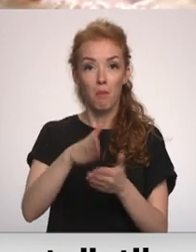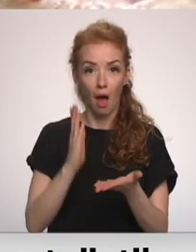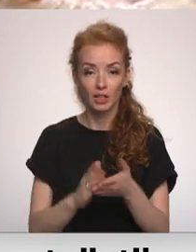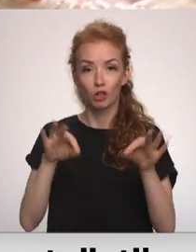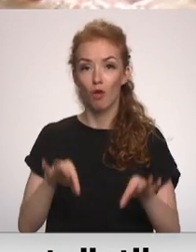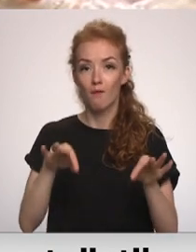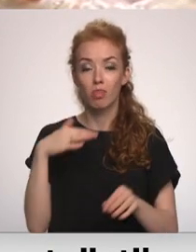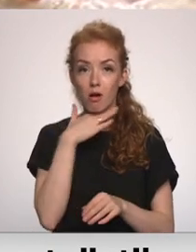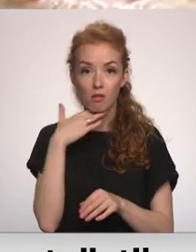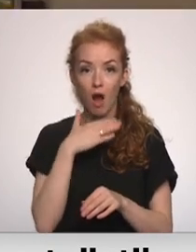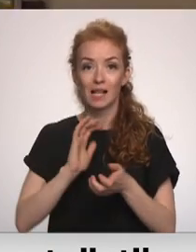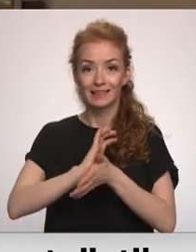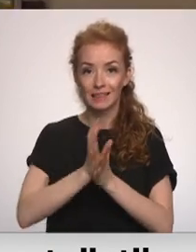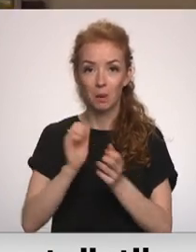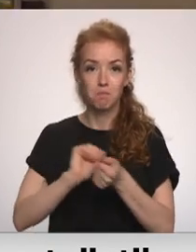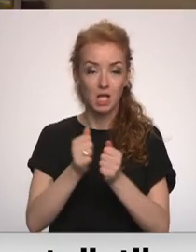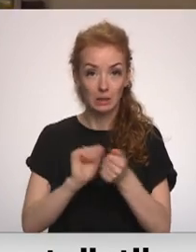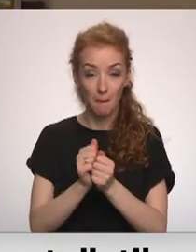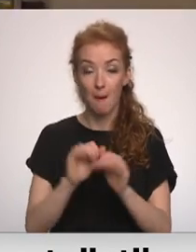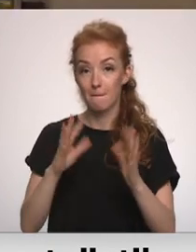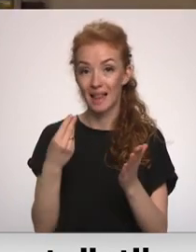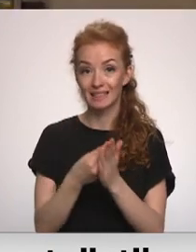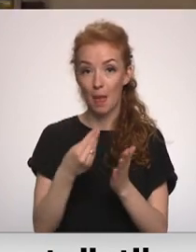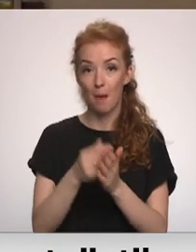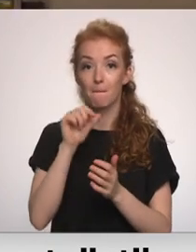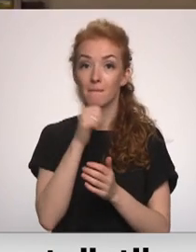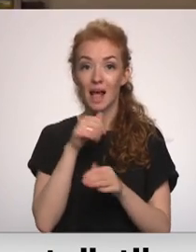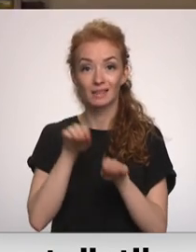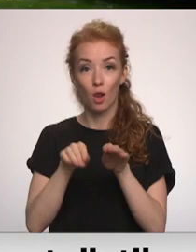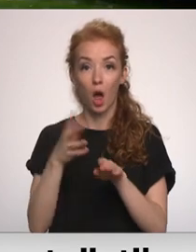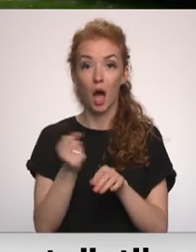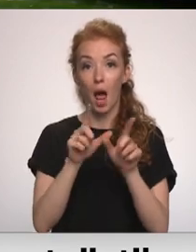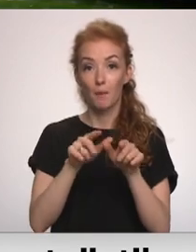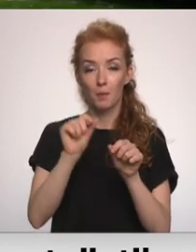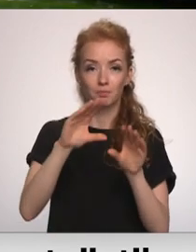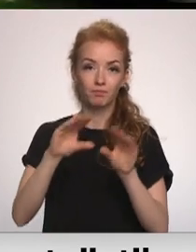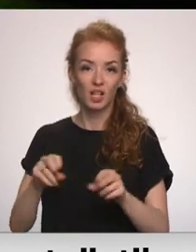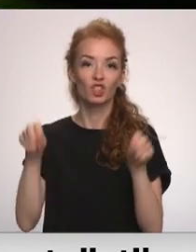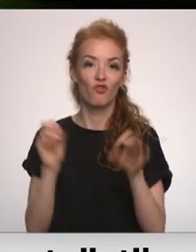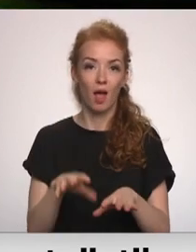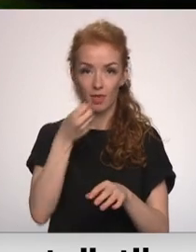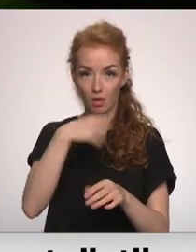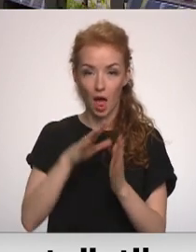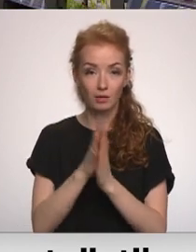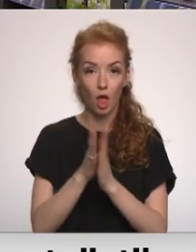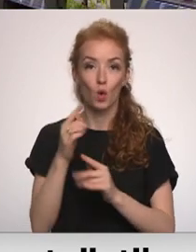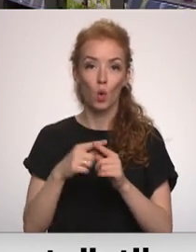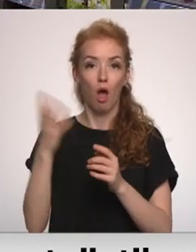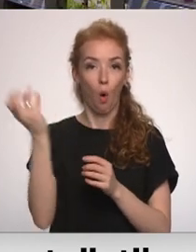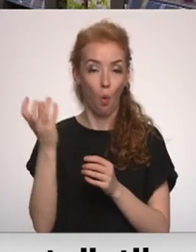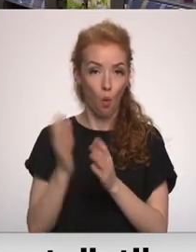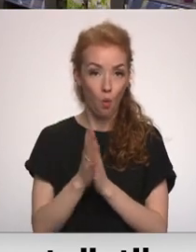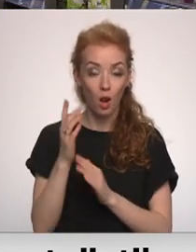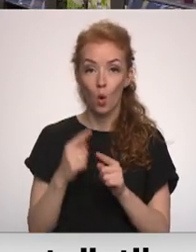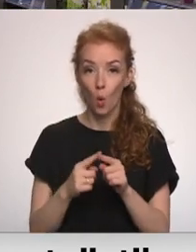žāvēta gaļa, sīrs un piespienas. Savukārt, cenas mājā salīdzinājumā ar aprīli samazinājās svaigiem dārziņiem un augļiem. Tirgus